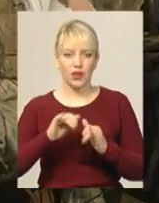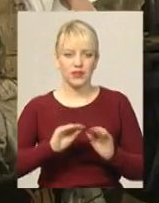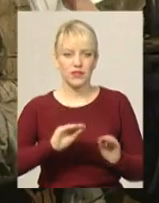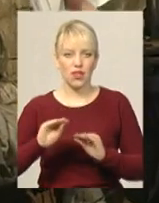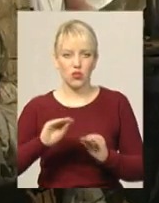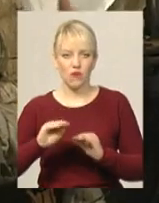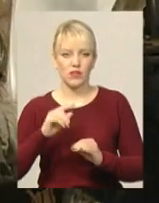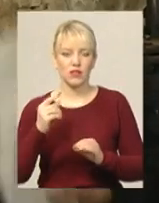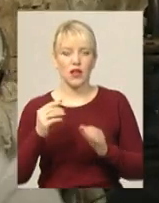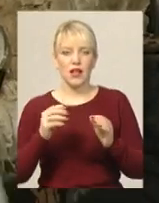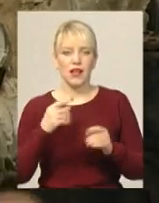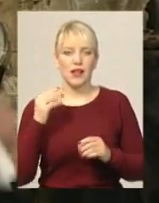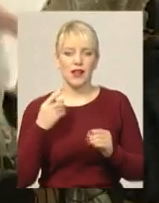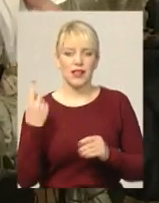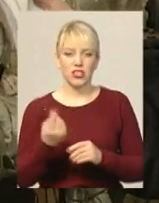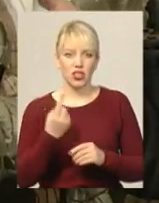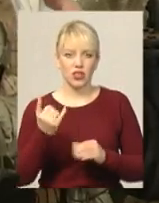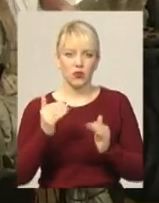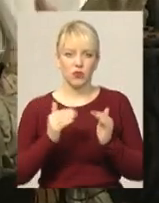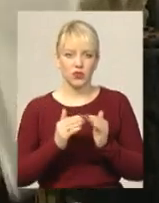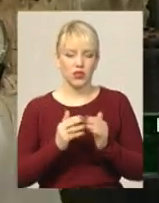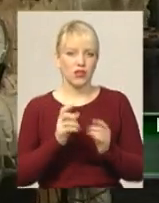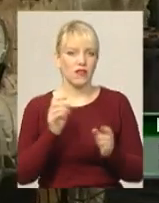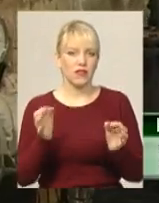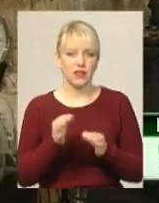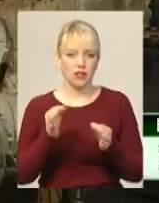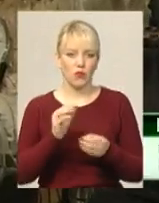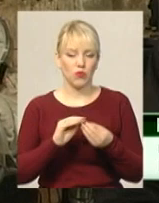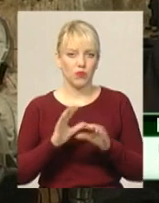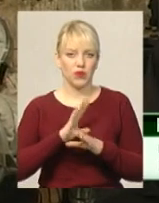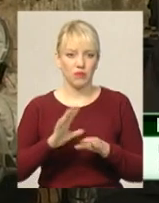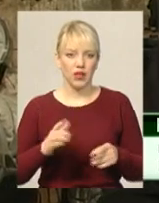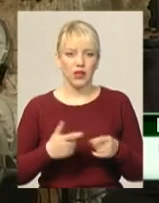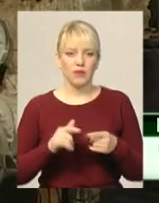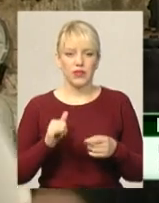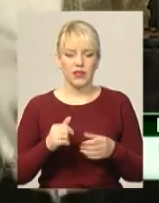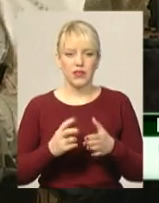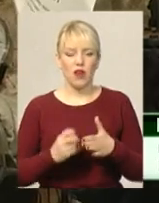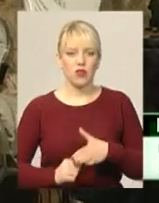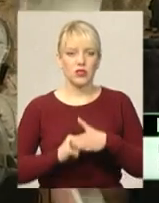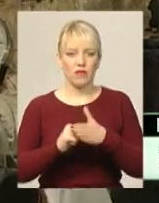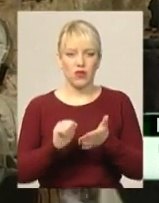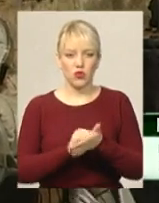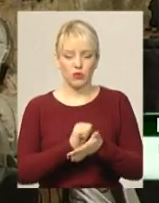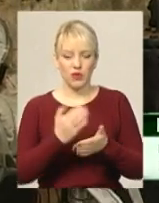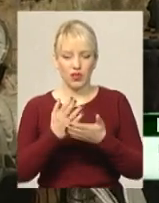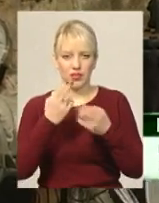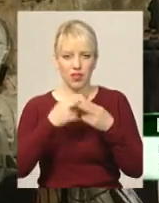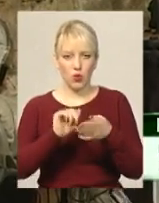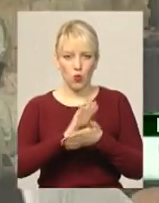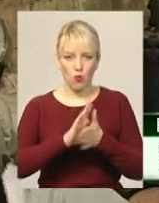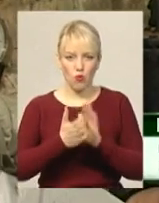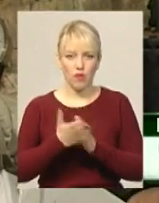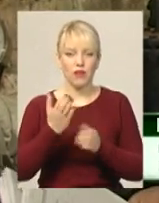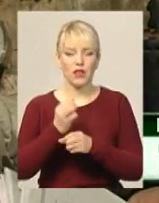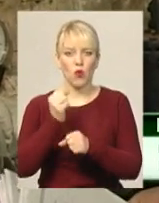будинку і жодних порушень не виявили В узел обліку тепла встановлюється не так просто, на основанні якихось документів Це були зроблені тихомови, був зроблений робочий